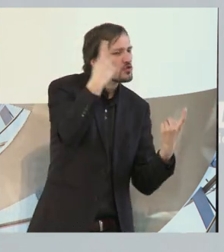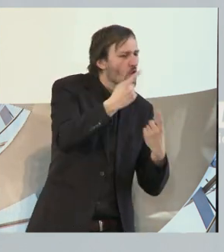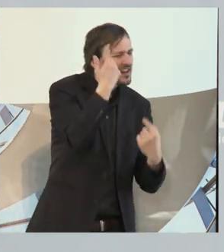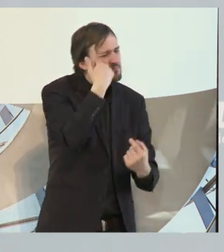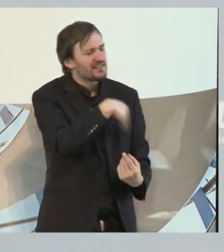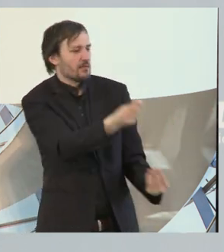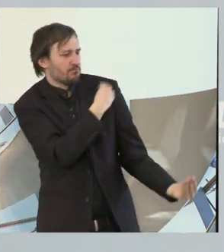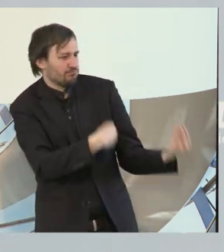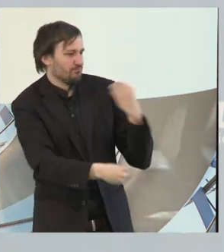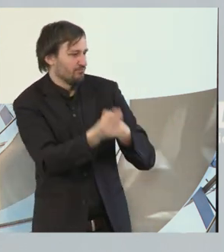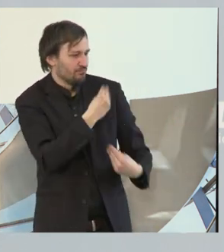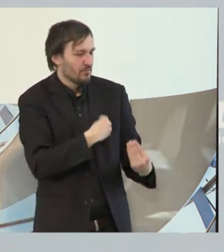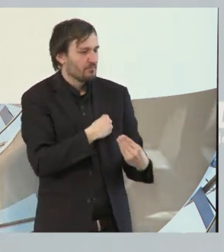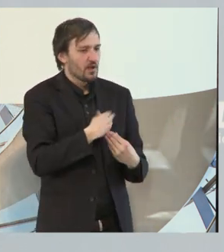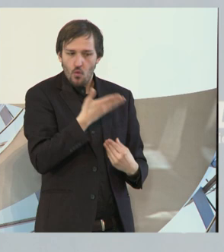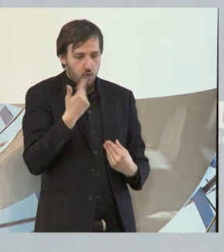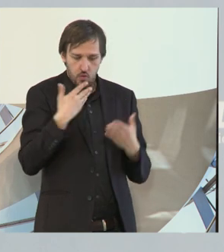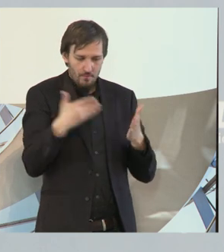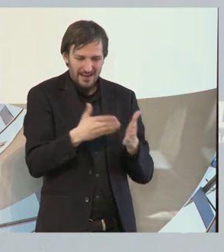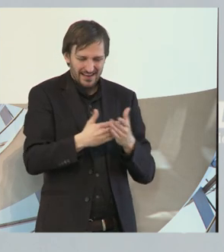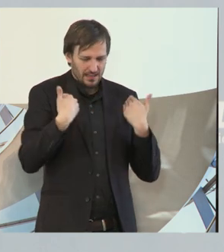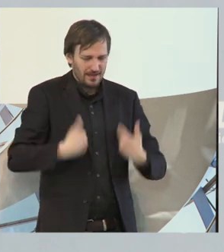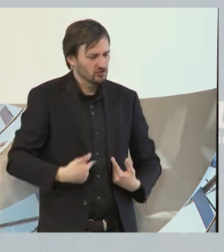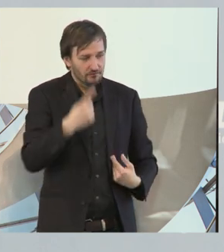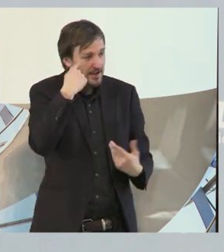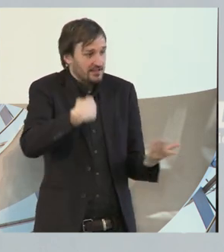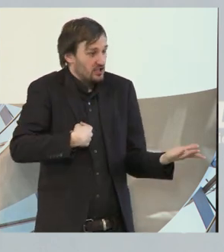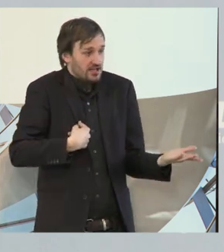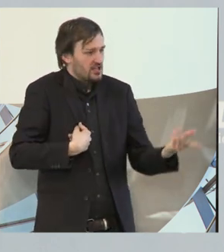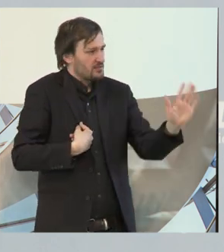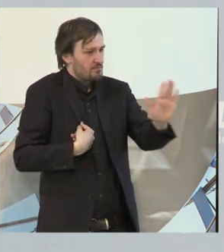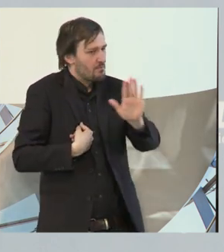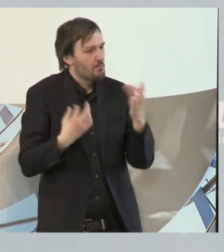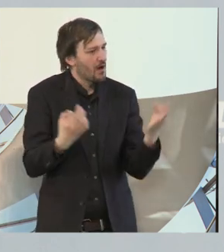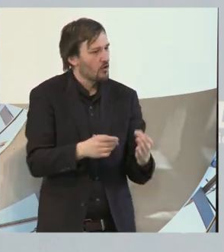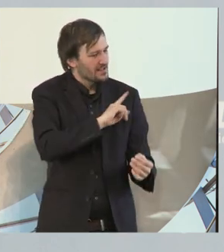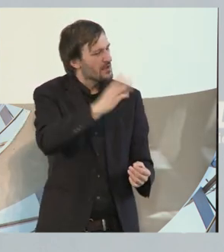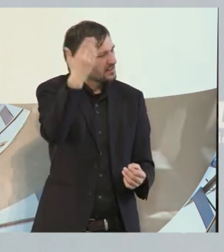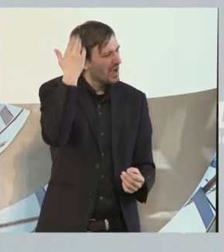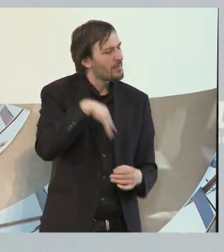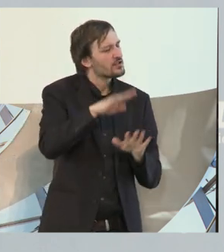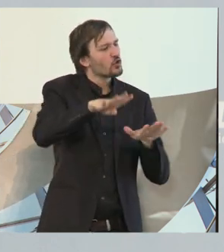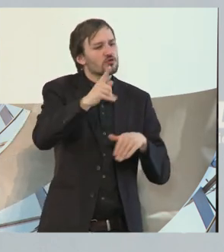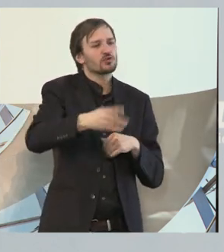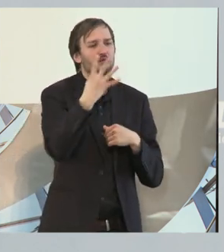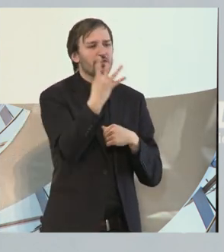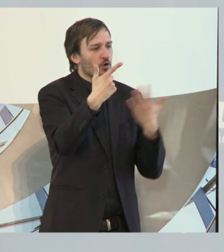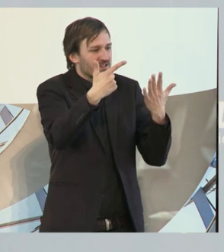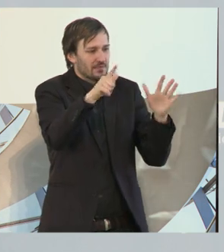Oftmals weiß man es nicht so genau. Ich habe als junger Mensch mich politisch engagiert im Jahre 1974